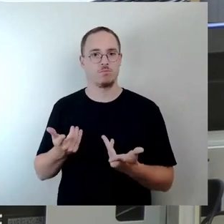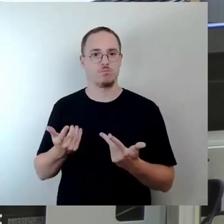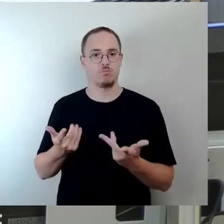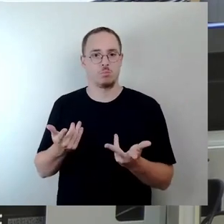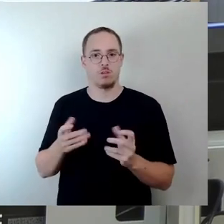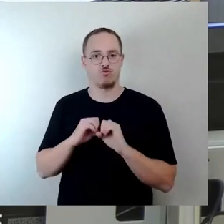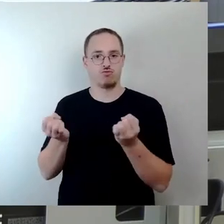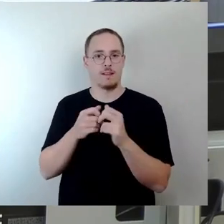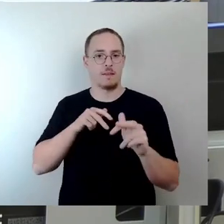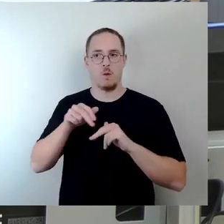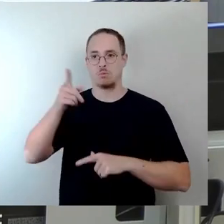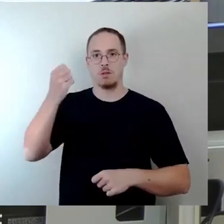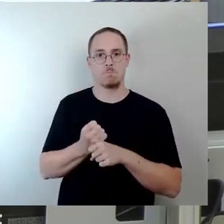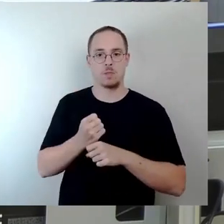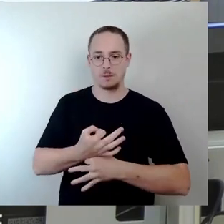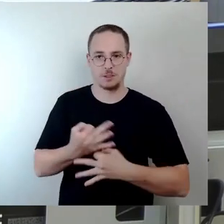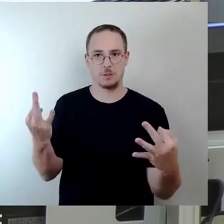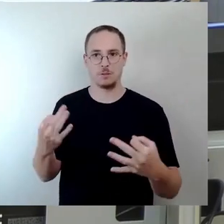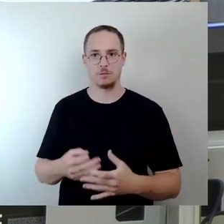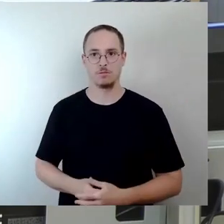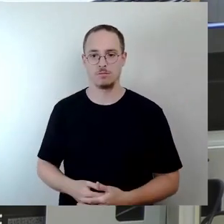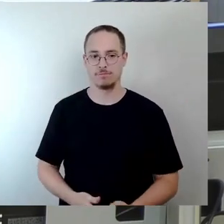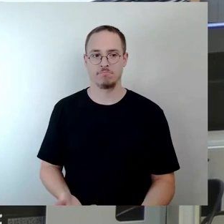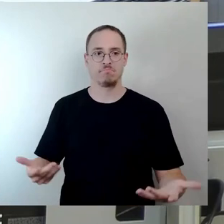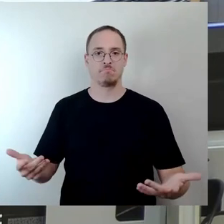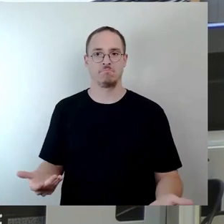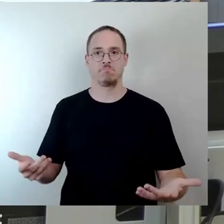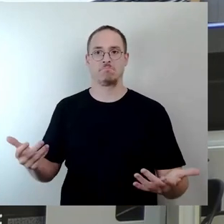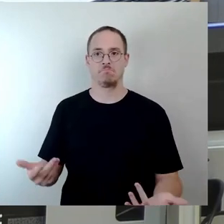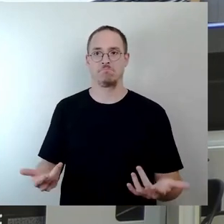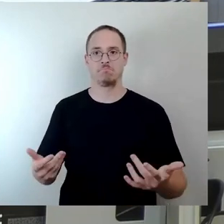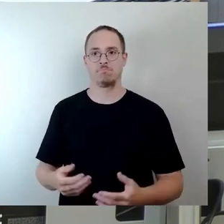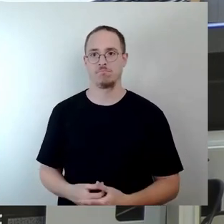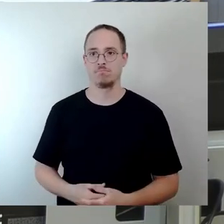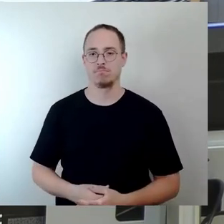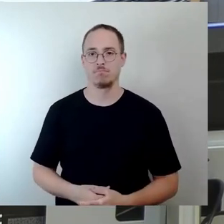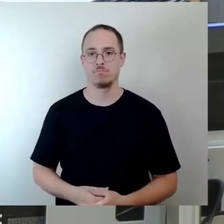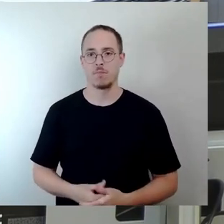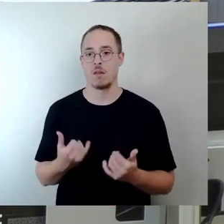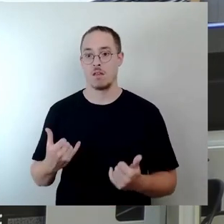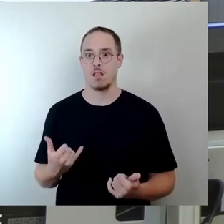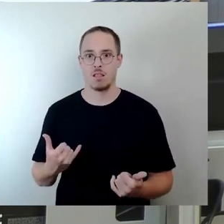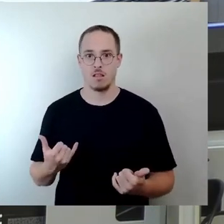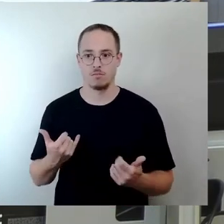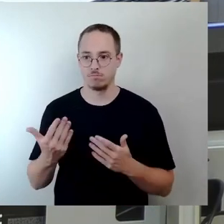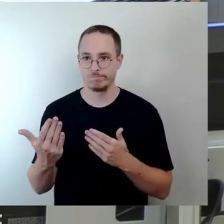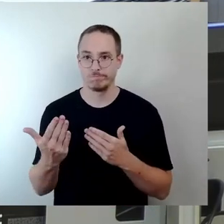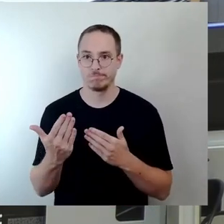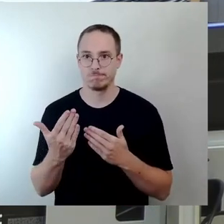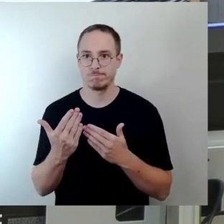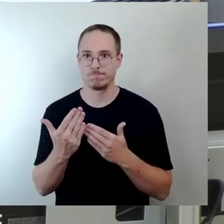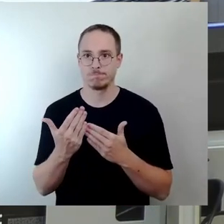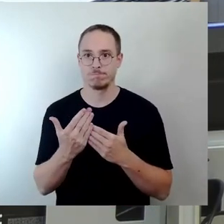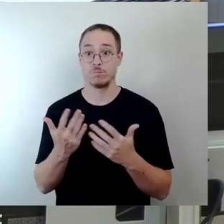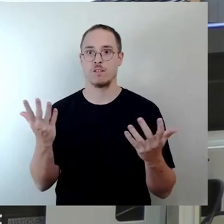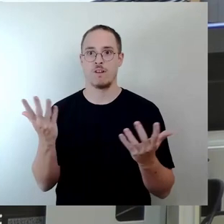kommt einfach nie aus dem Knick. So, was jetzt droht, das ist ein überhoher Koloss.